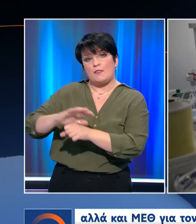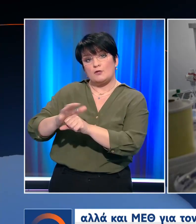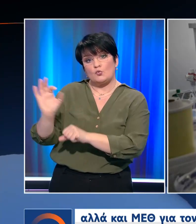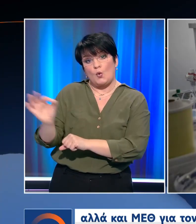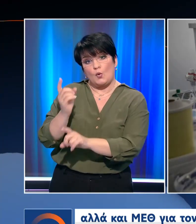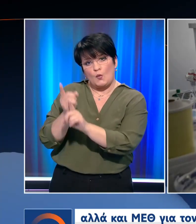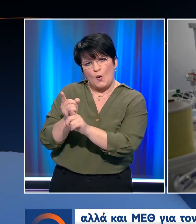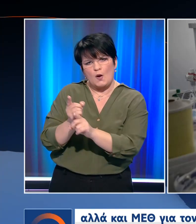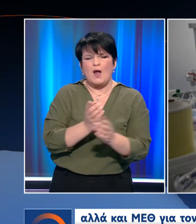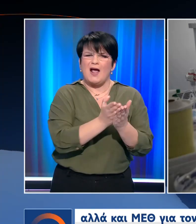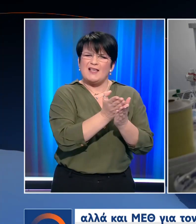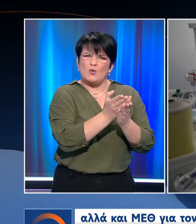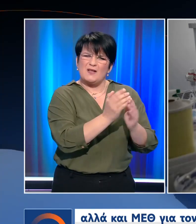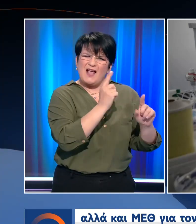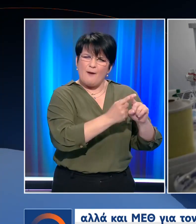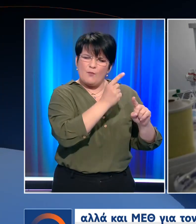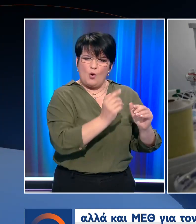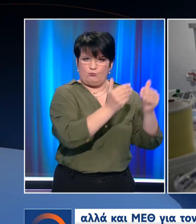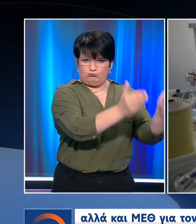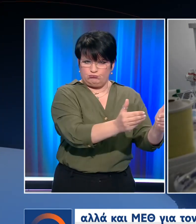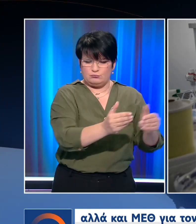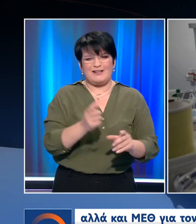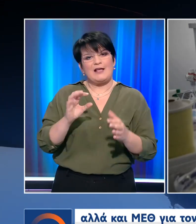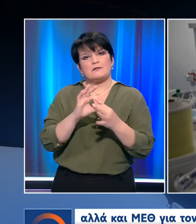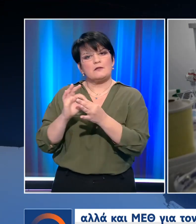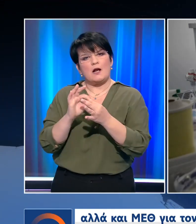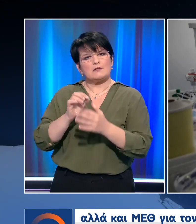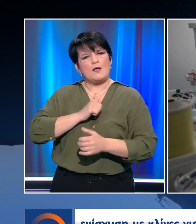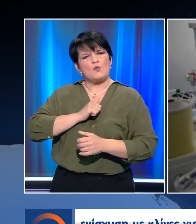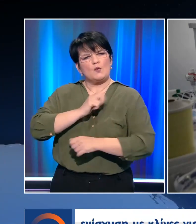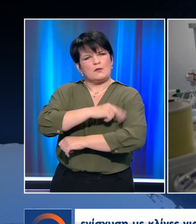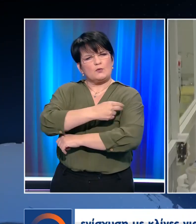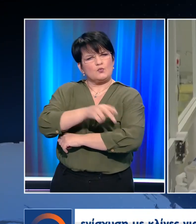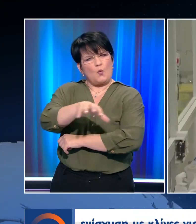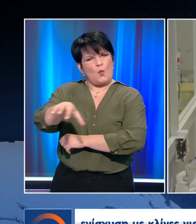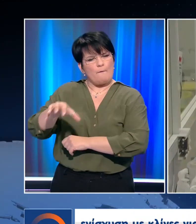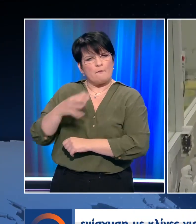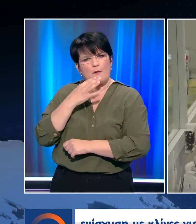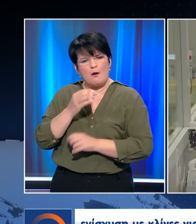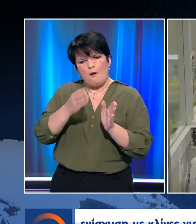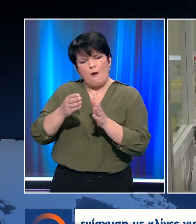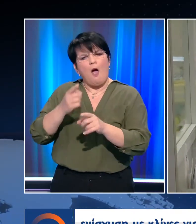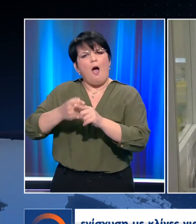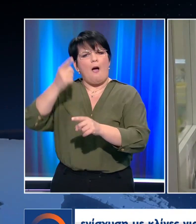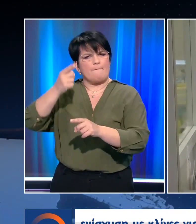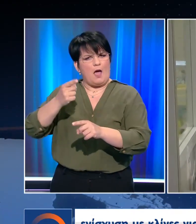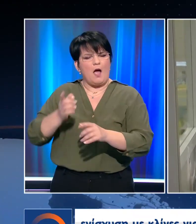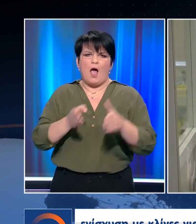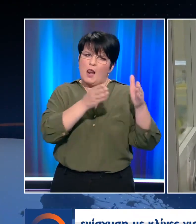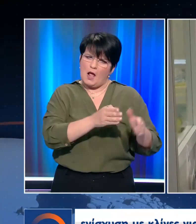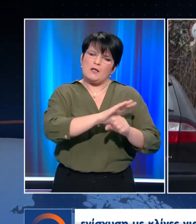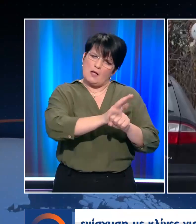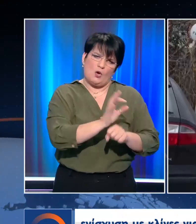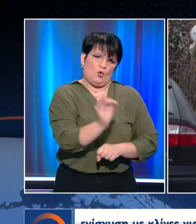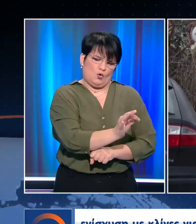των τακτικών χειρουργείων αλλά και συζητήσεις με ιδιωτικές κλινικές για περαιτέρω ενίσχυση με πλήνες για απλά περιστατικά αλλά ακόμη και